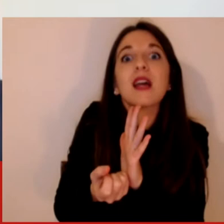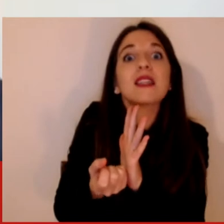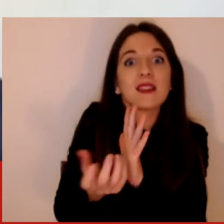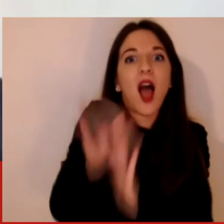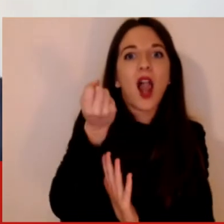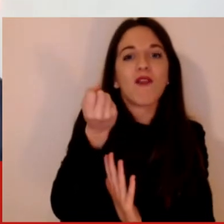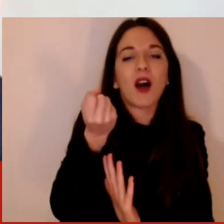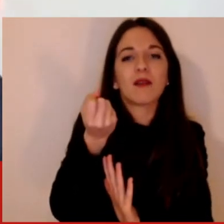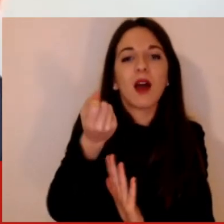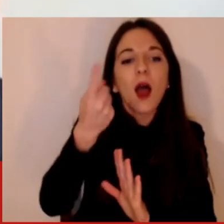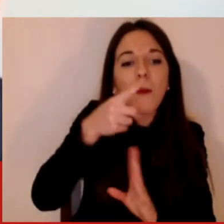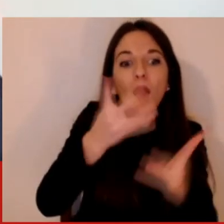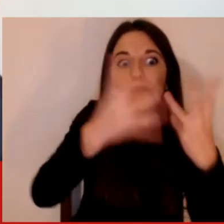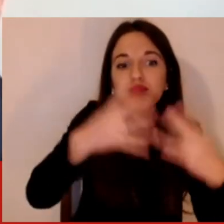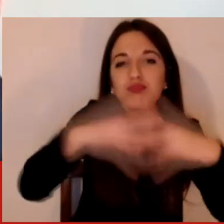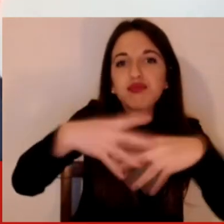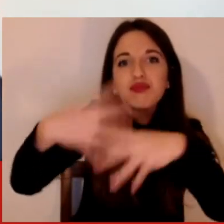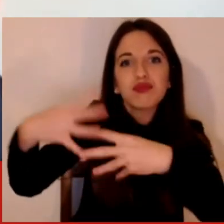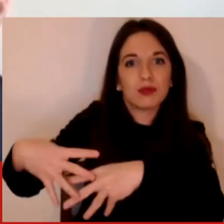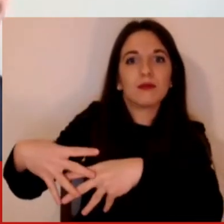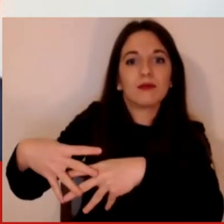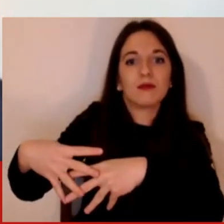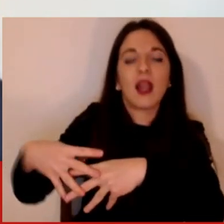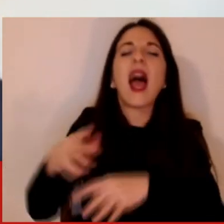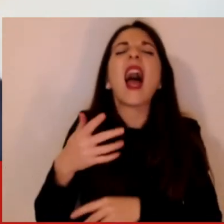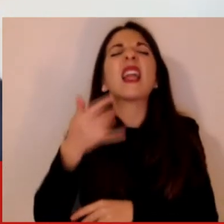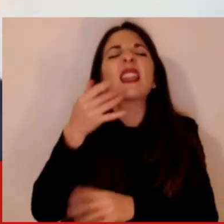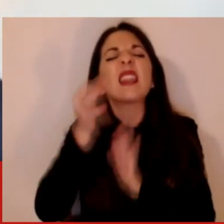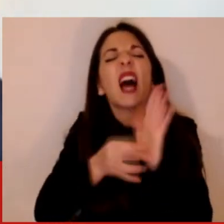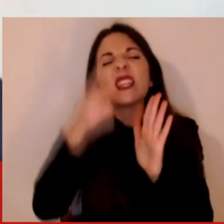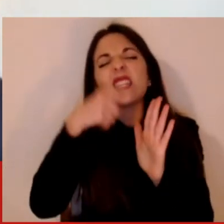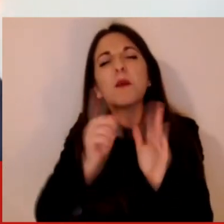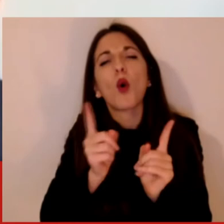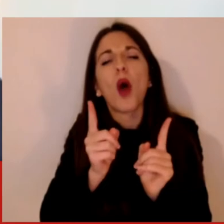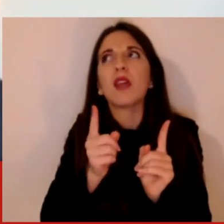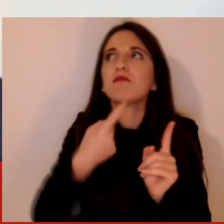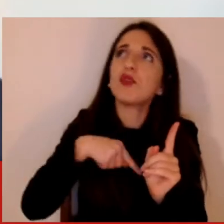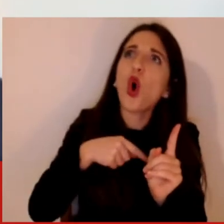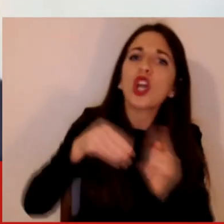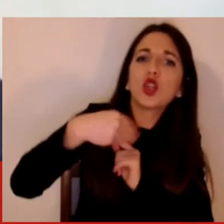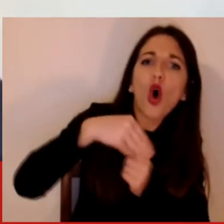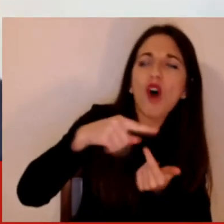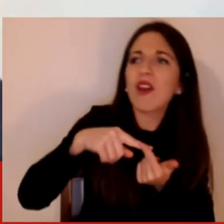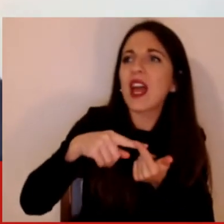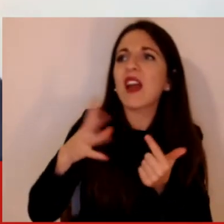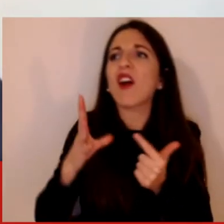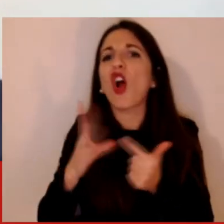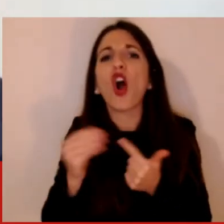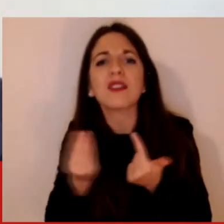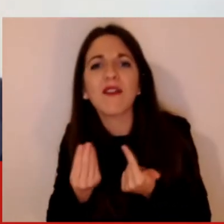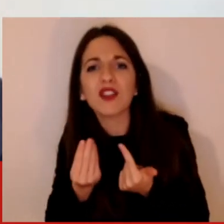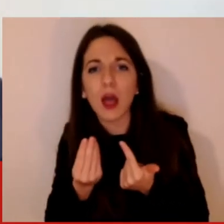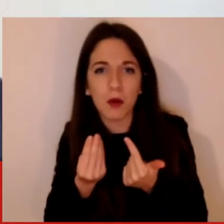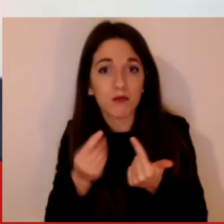fisica, Cioè quali dati su cosa facciamo e dove lo facciamo, ma in qualche modo sono dati che ultimamente sono diventati anche...